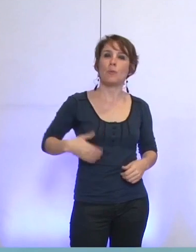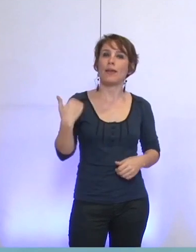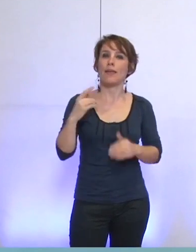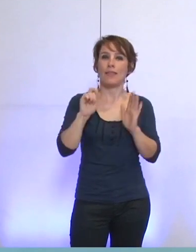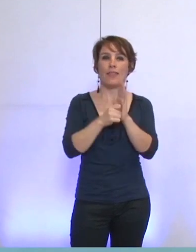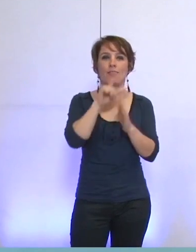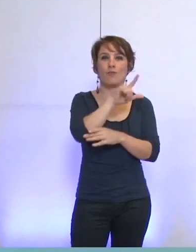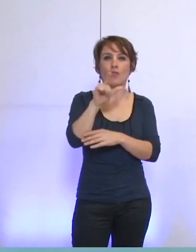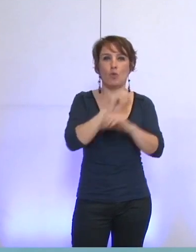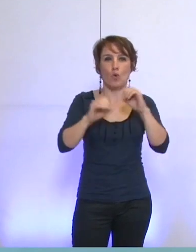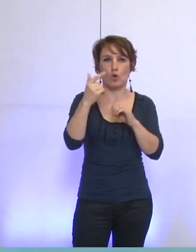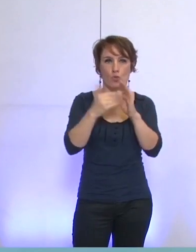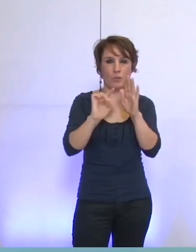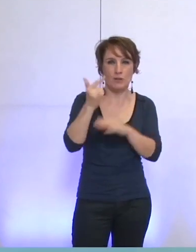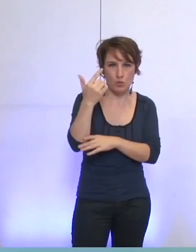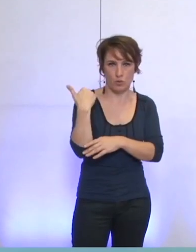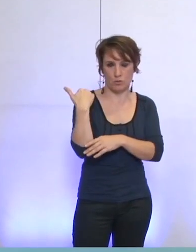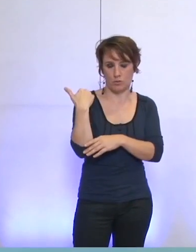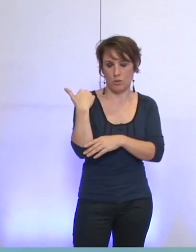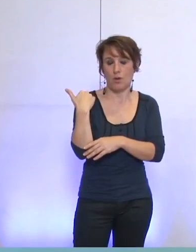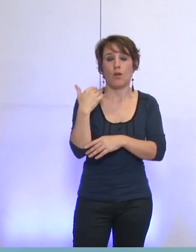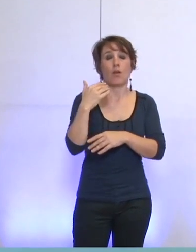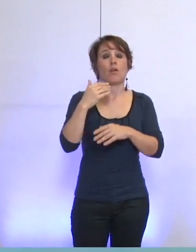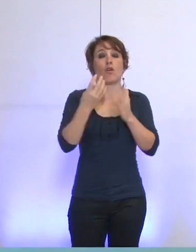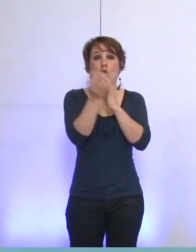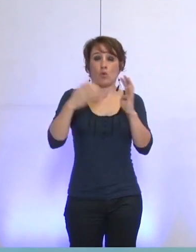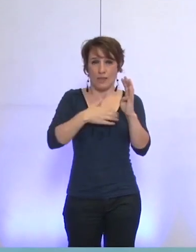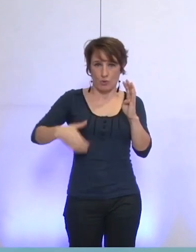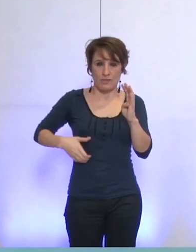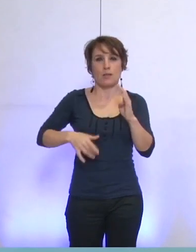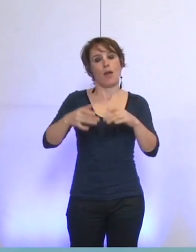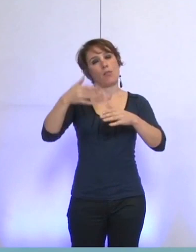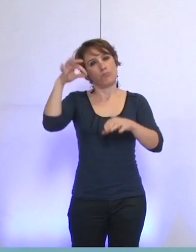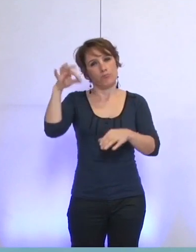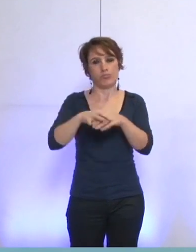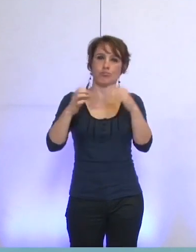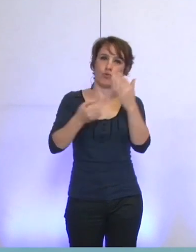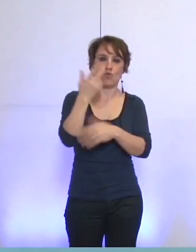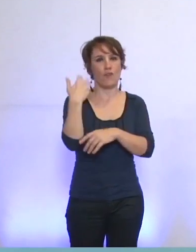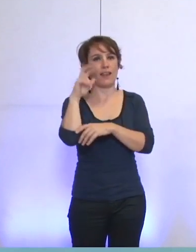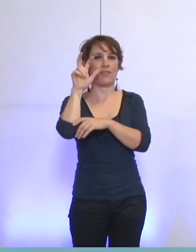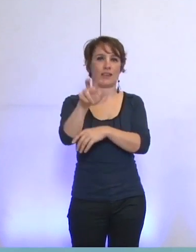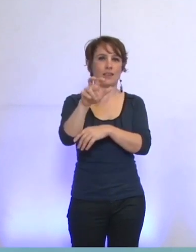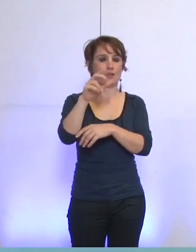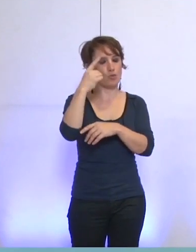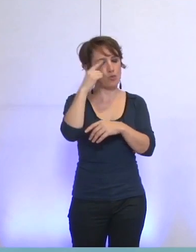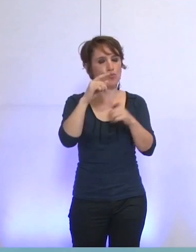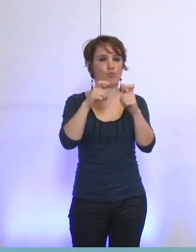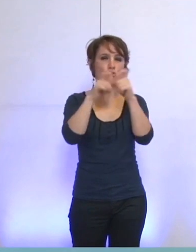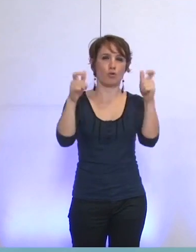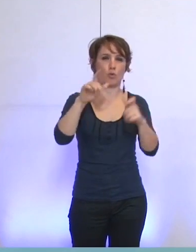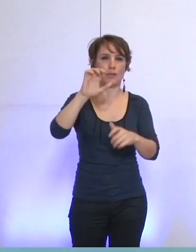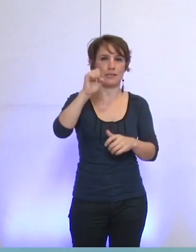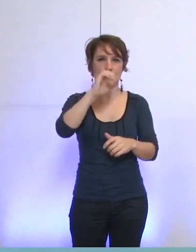2012, le conseil municipal de la ville de Grenoble a adopté une nouvelle convention de délégation du service public à la SEMGEG. Ce